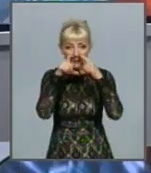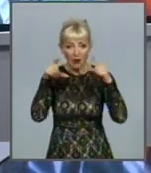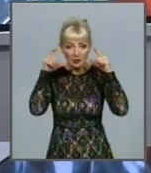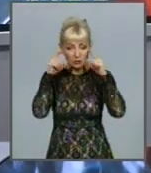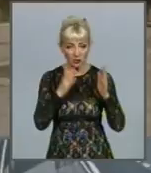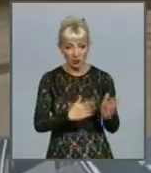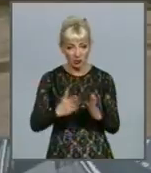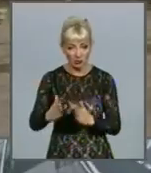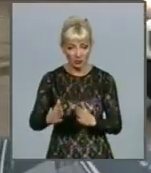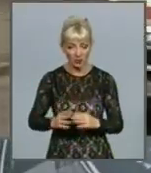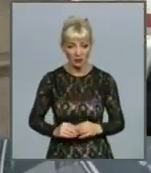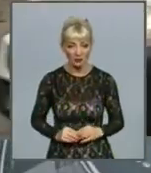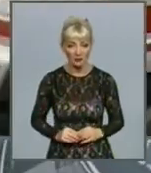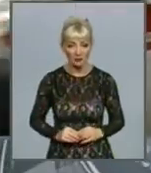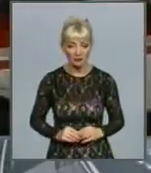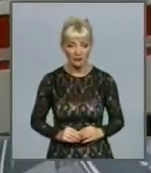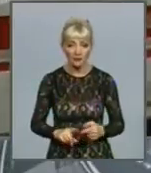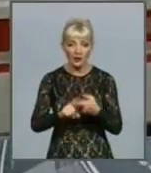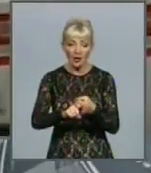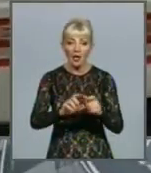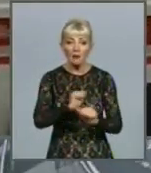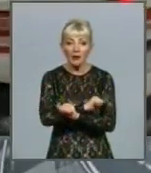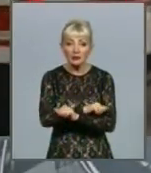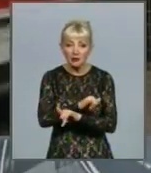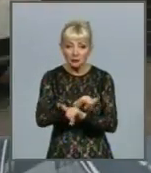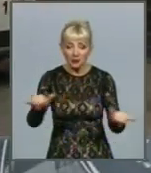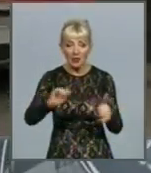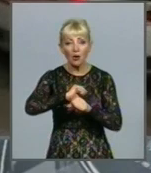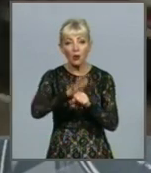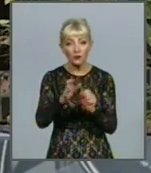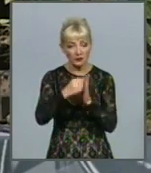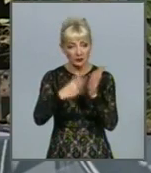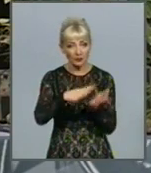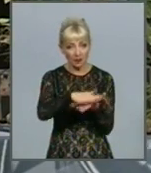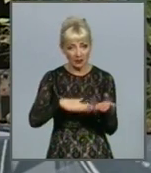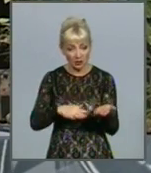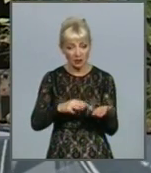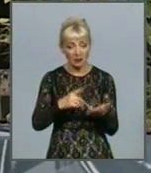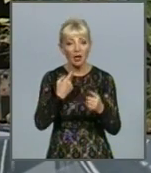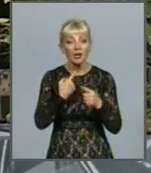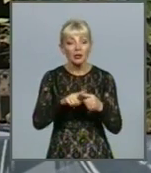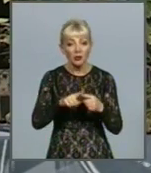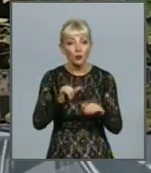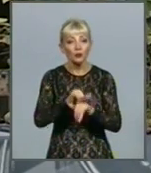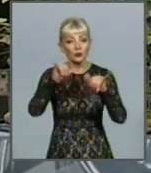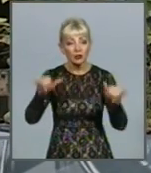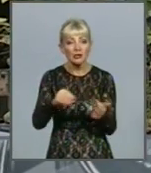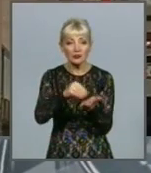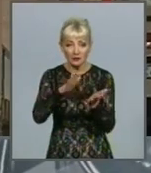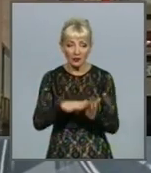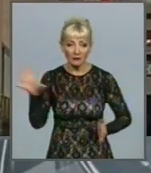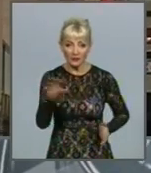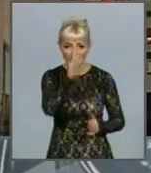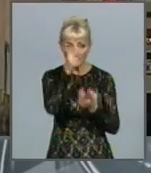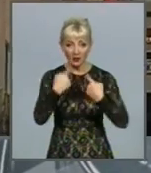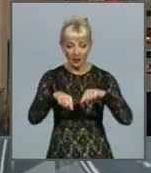режиму. Пандемія COVID-19 продовжується, більш того прискорюється. Це зафіксовано в усіх